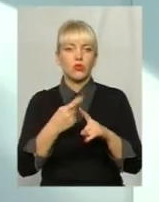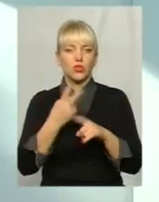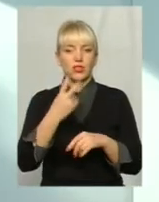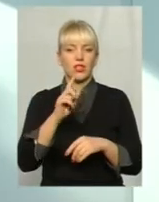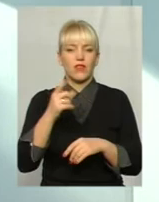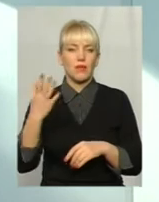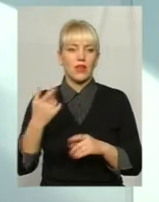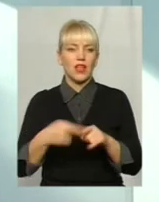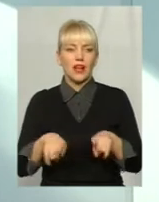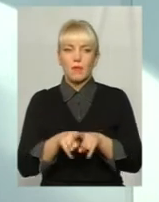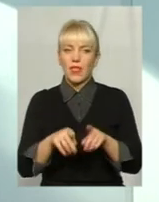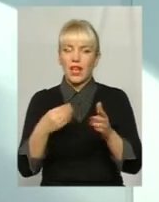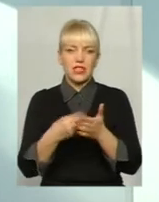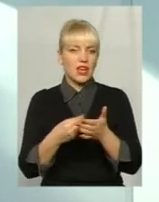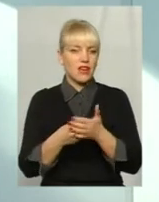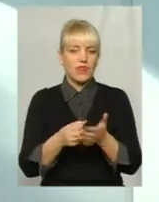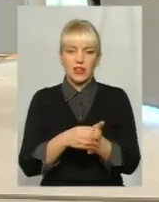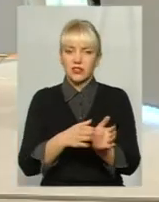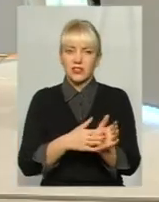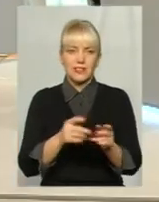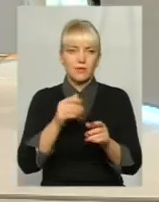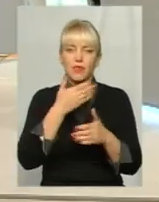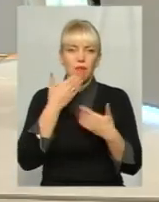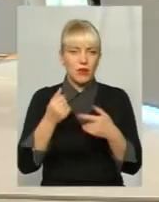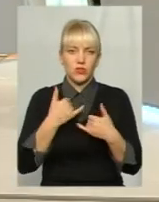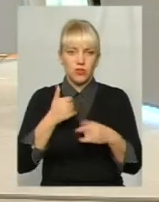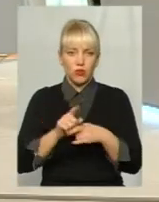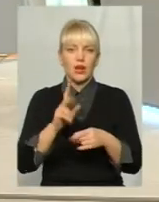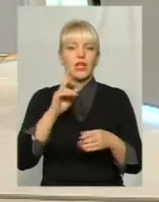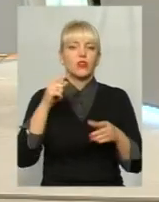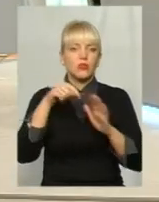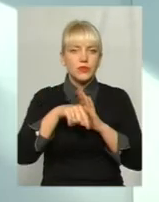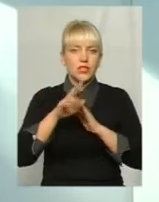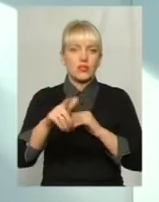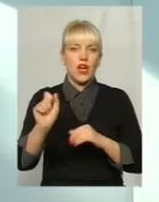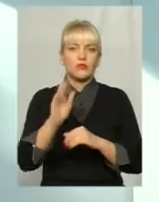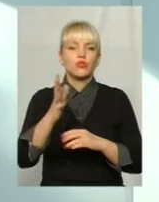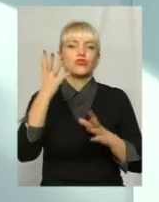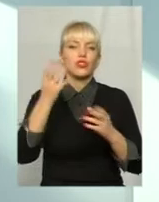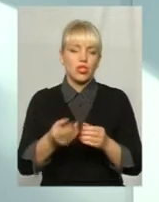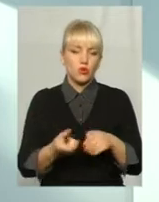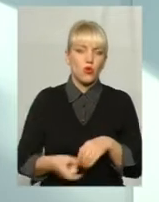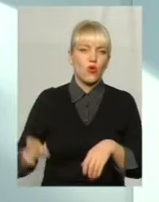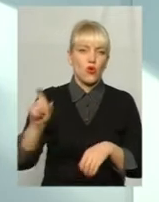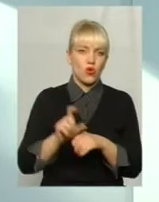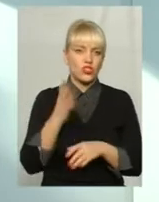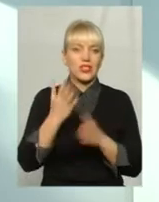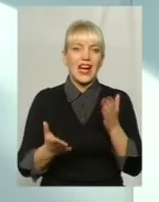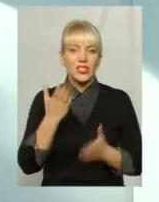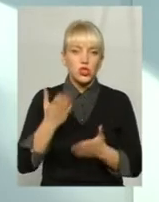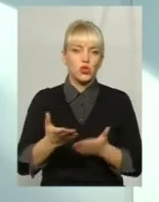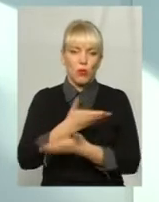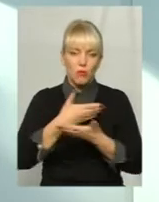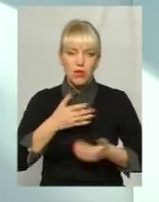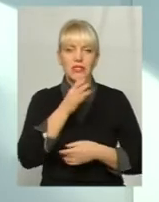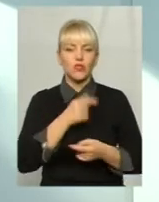ціна, вартість в тарифі не закладена. Тобто він буде в 2,5 рази дорожчий. Дорожчий для теплокомунерго, піддензахідний тепломереж, якщо ми не будемо